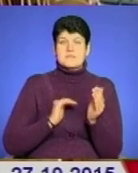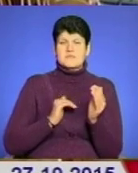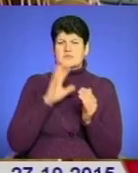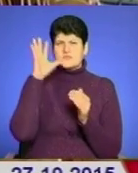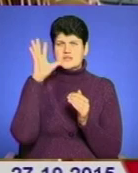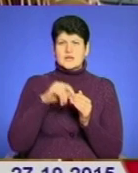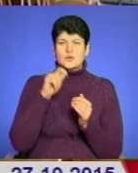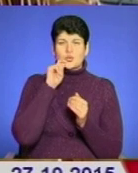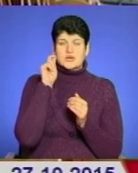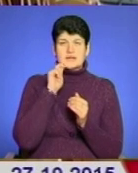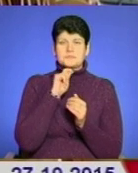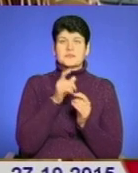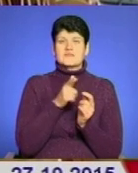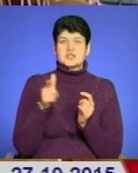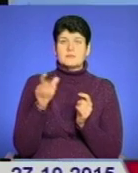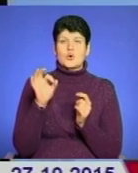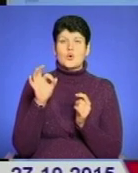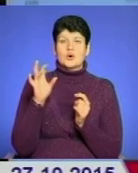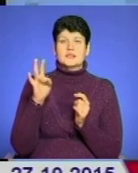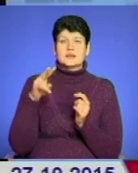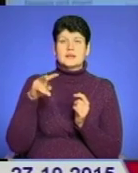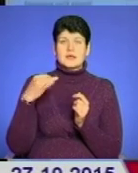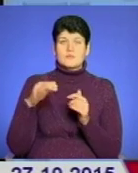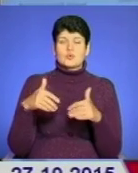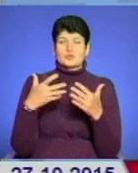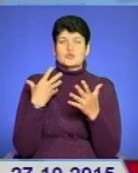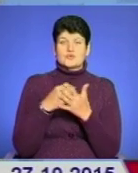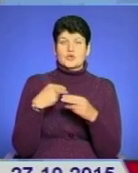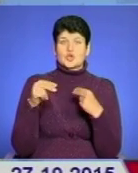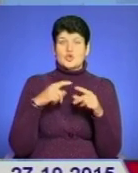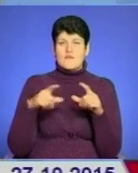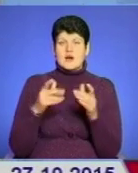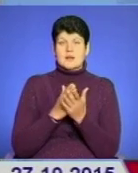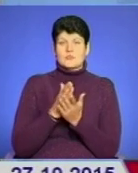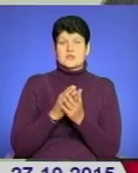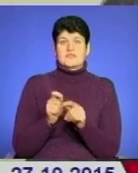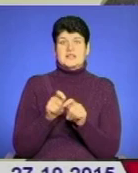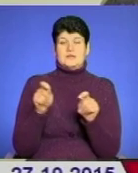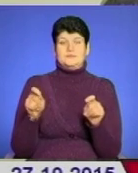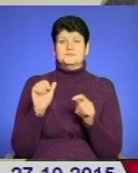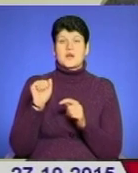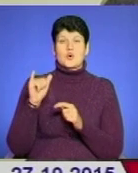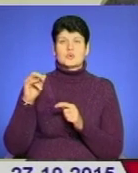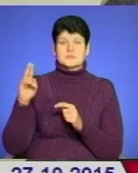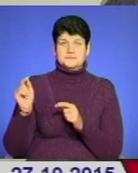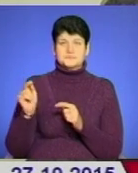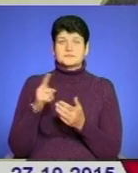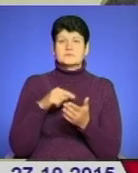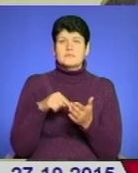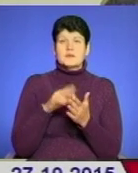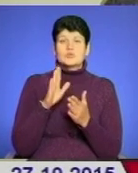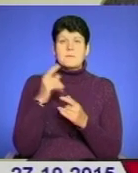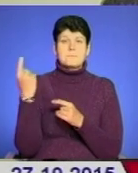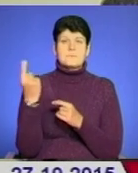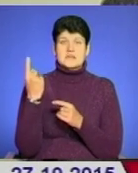усієї України в режимі онлайн пропонують свої товари та послуги на відкритому аукціоні. Серед міст ми будемо першим, хто